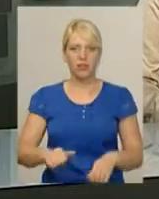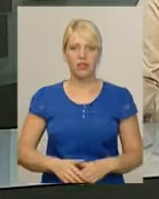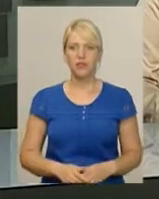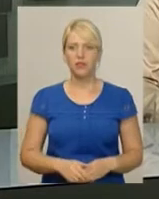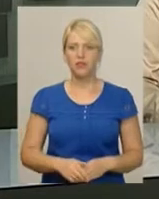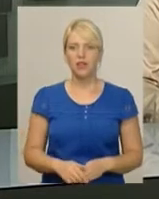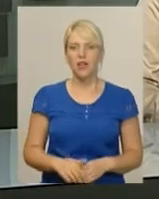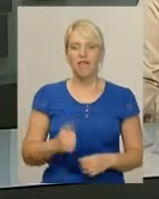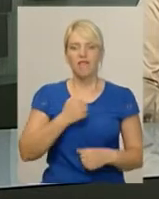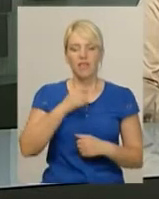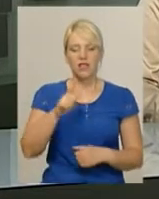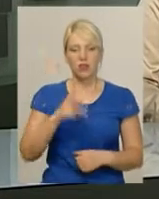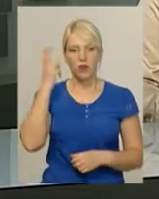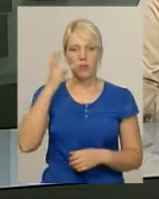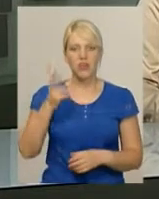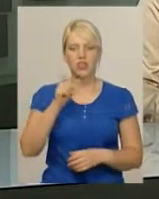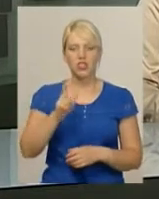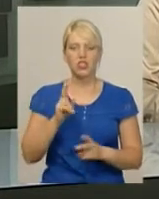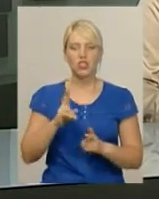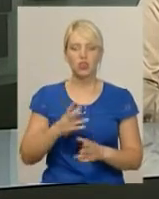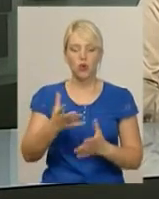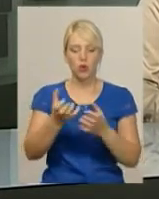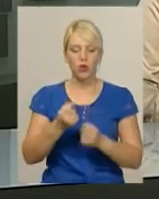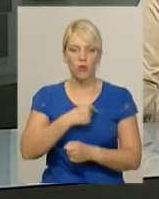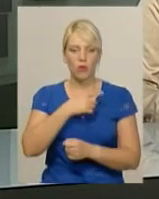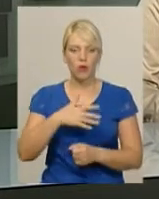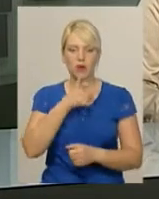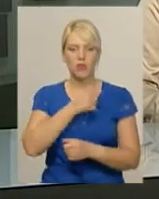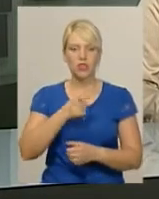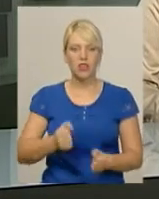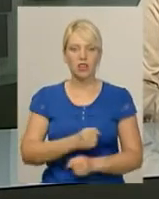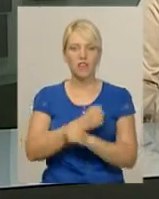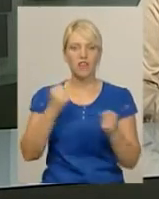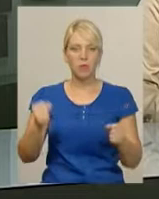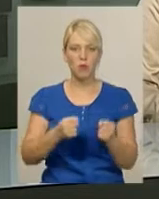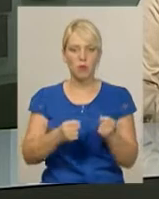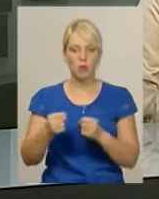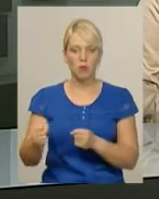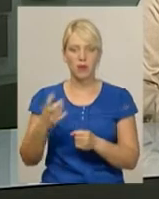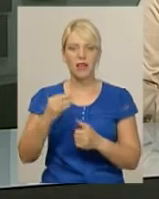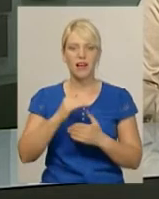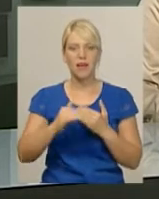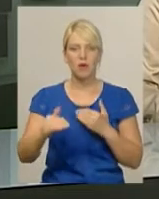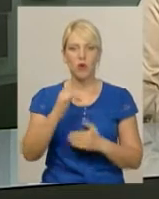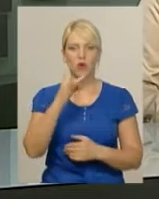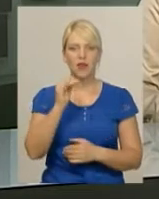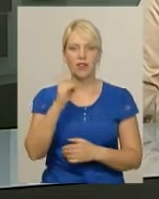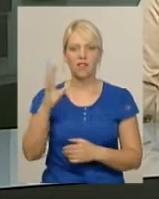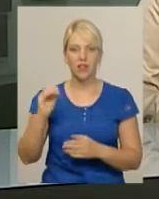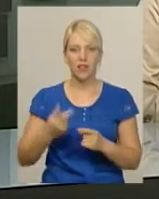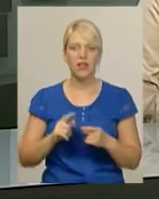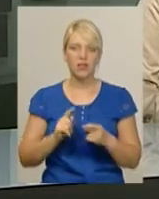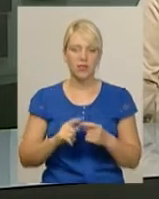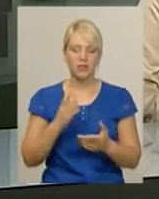Військовий з Хмельниччини, який отримав поранення під час вибуху міномета на Рівненському полігоні, після операції перебуває в стані середньої